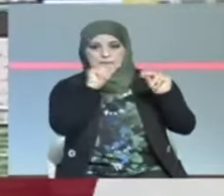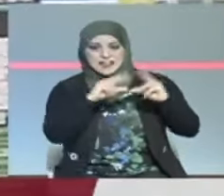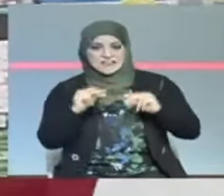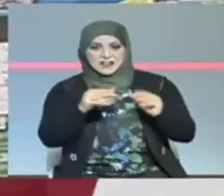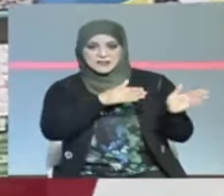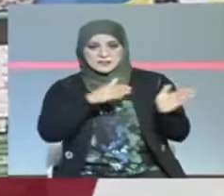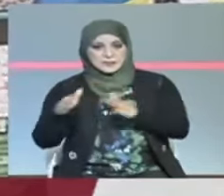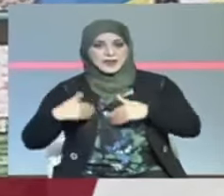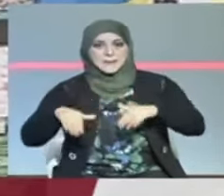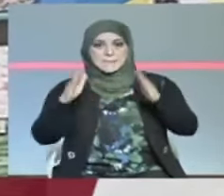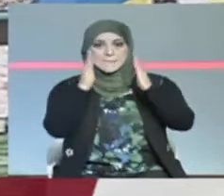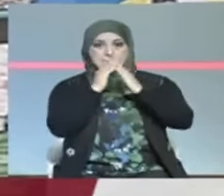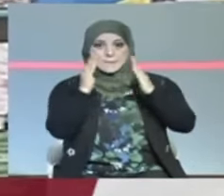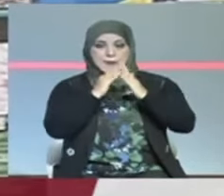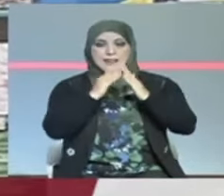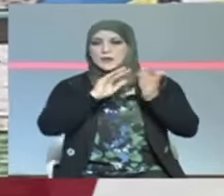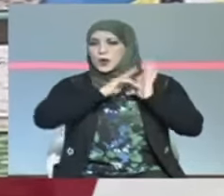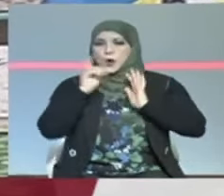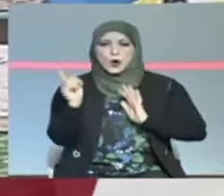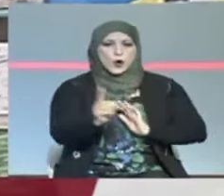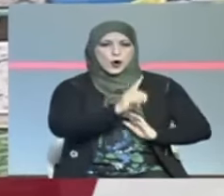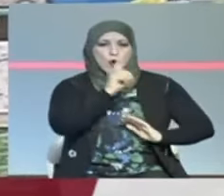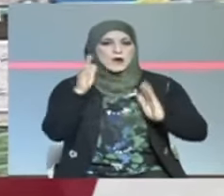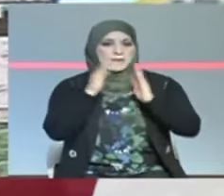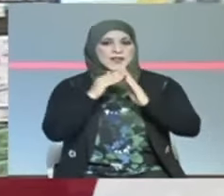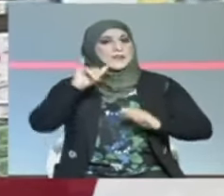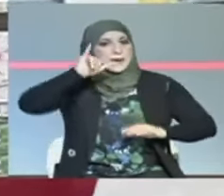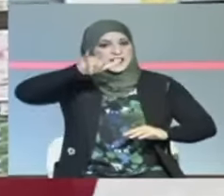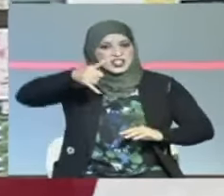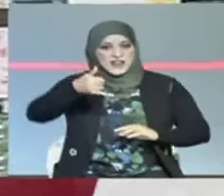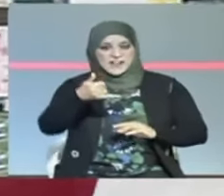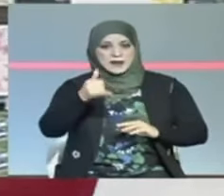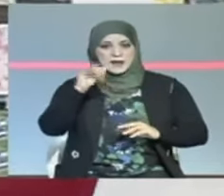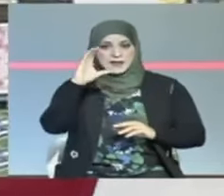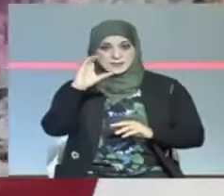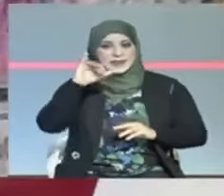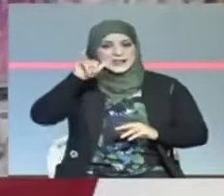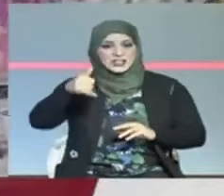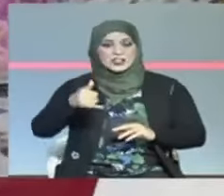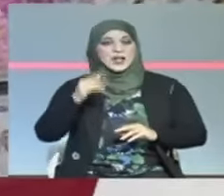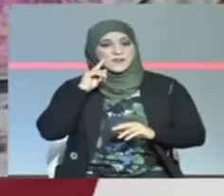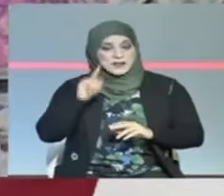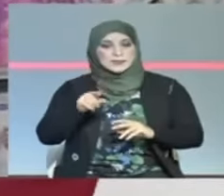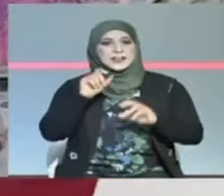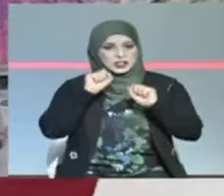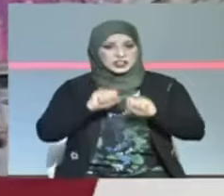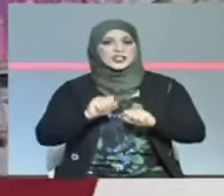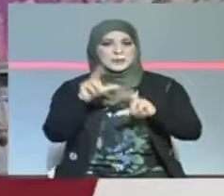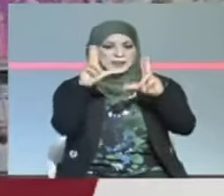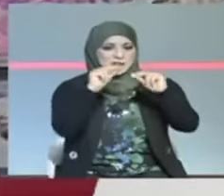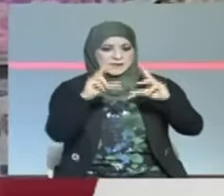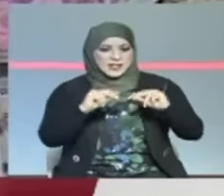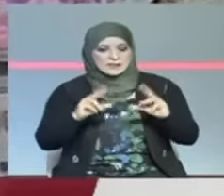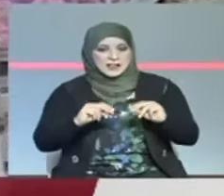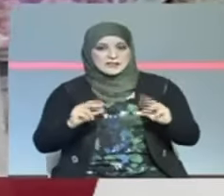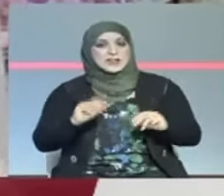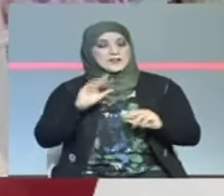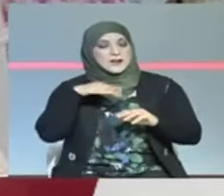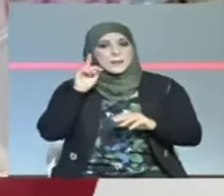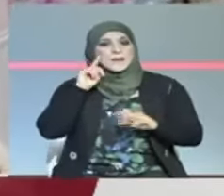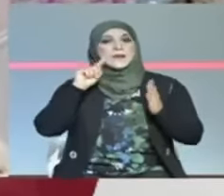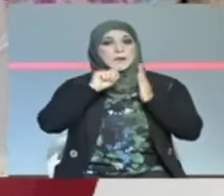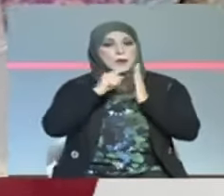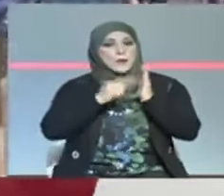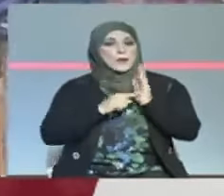يخلو منزل من مادة الجفال كمعقم للأسطح إلا أن استعمال هذه المادة يخضع أيضا إلى معايير من بينها